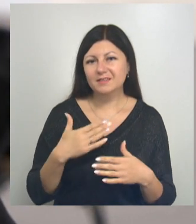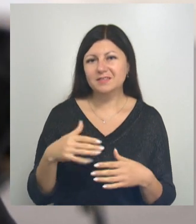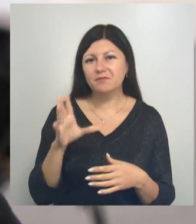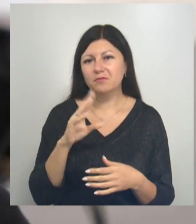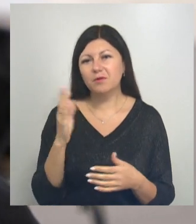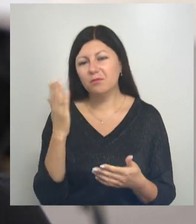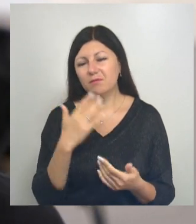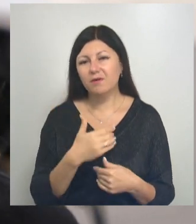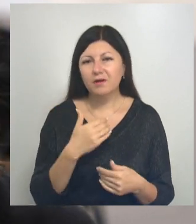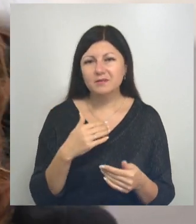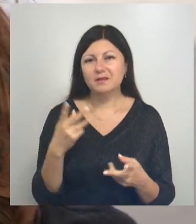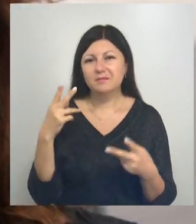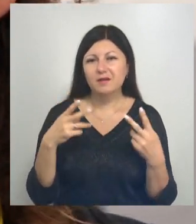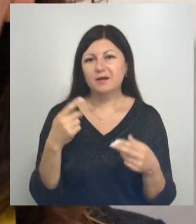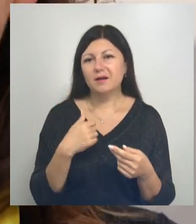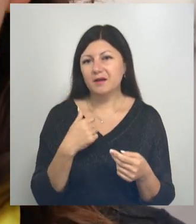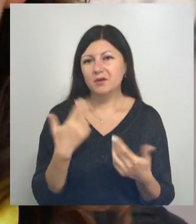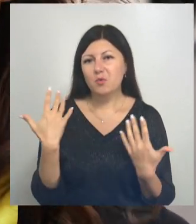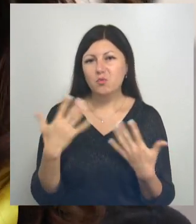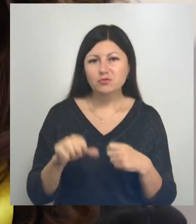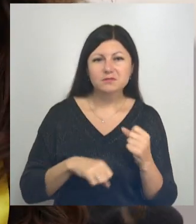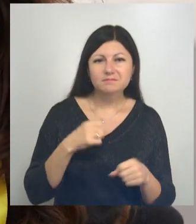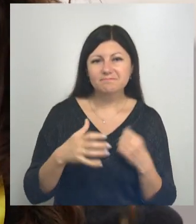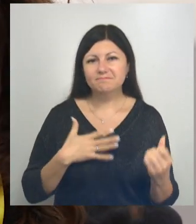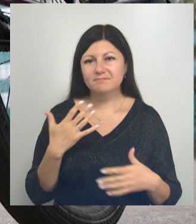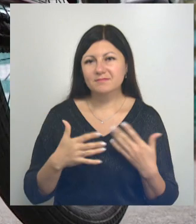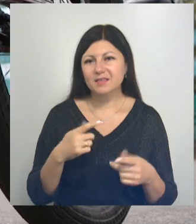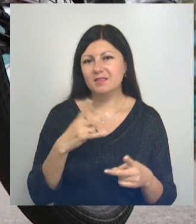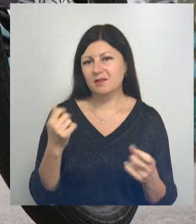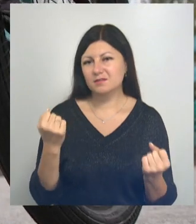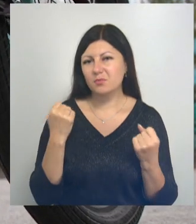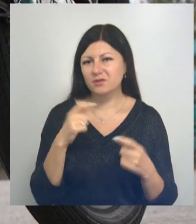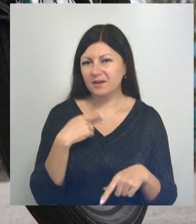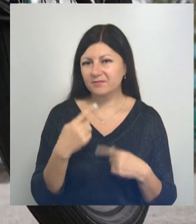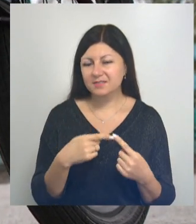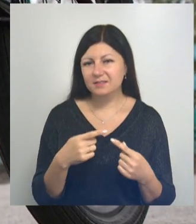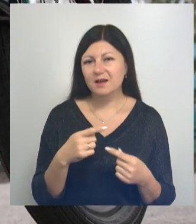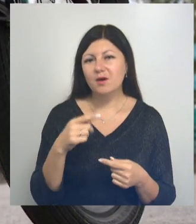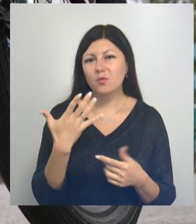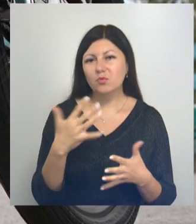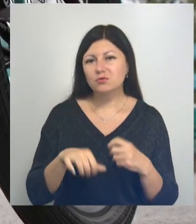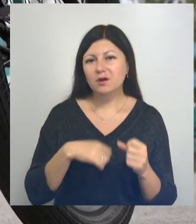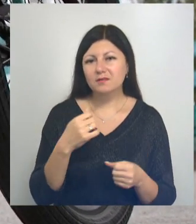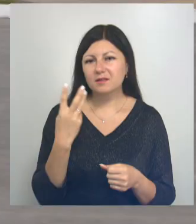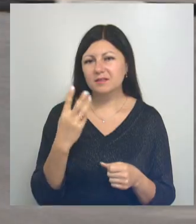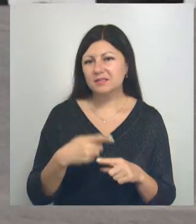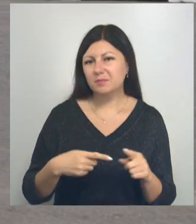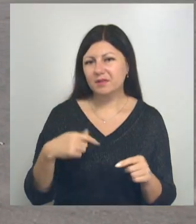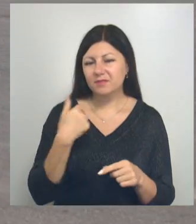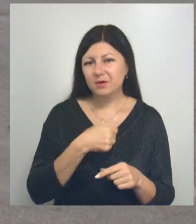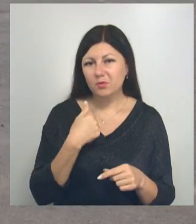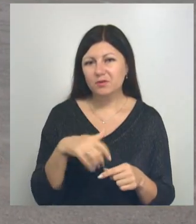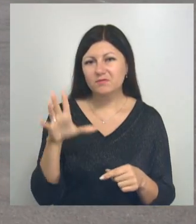-то соны. Едя проснувшись, я уже покатался на спорте, как всегда. На BMX парень катается уже 3,5 года.